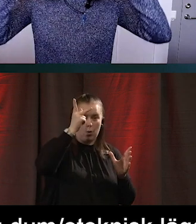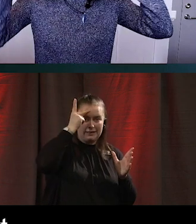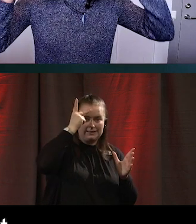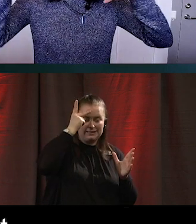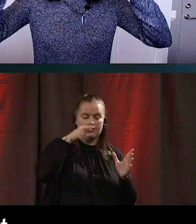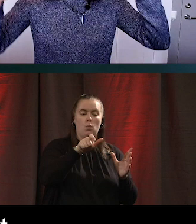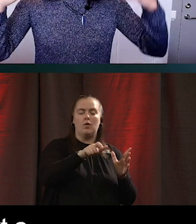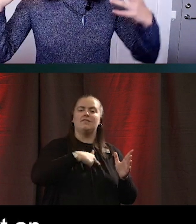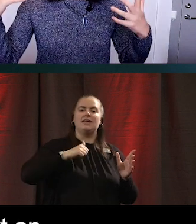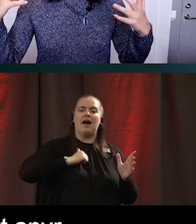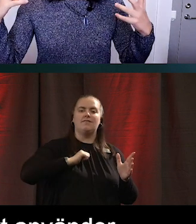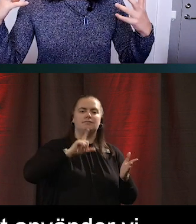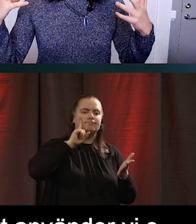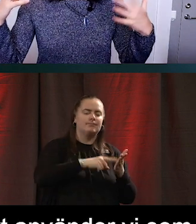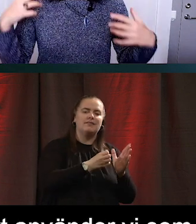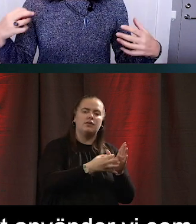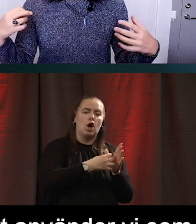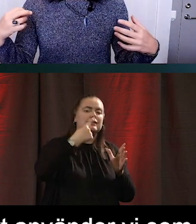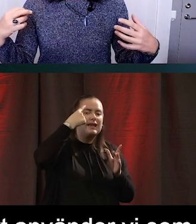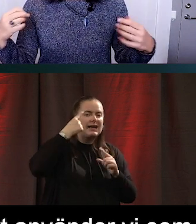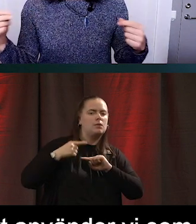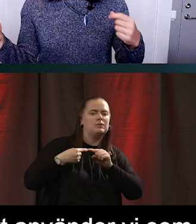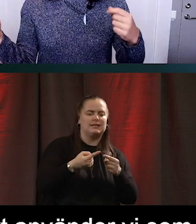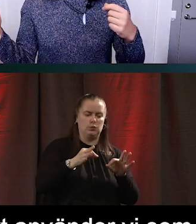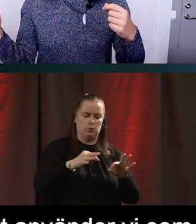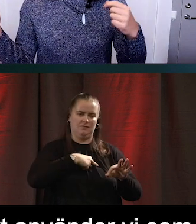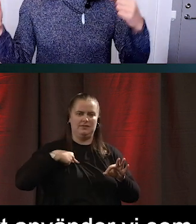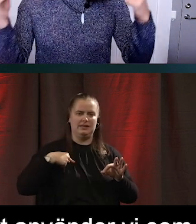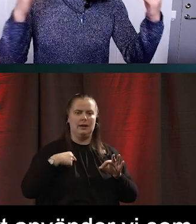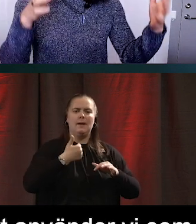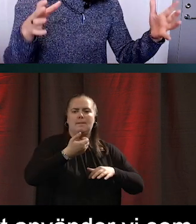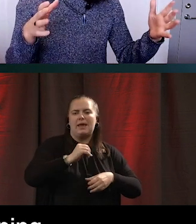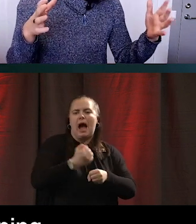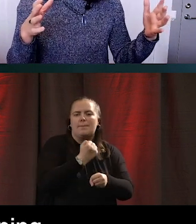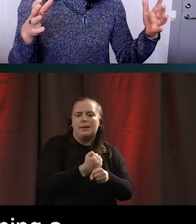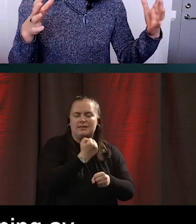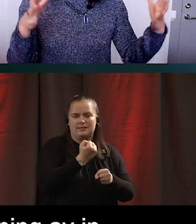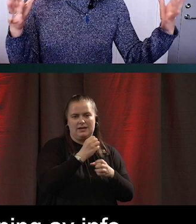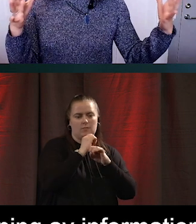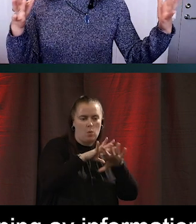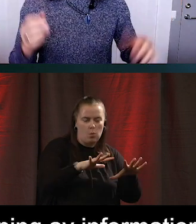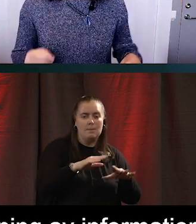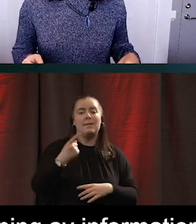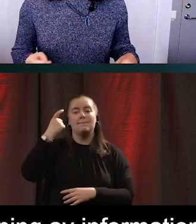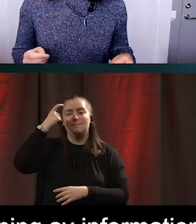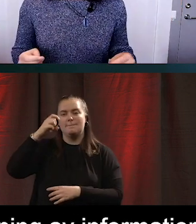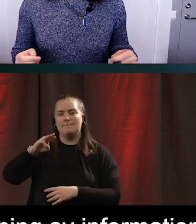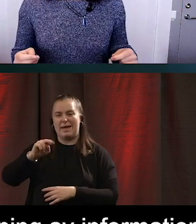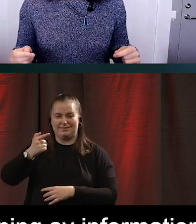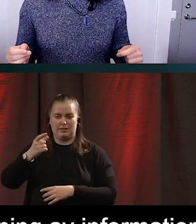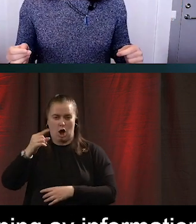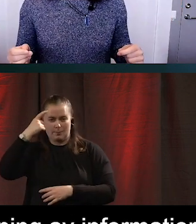att beskriva tankeprocesser och hur vi bearbetar information. Medan mental belastning är lite bredare och